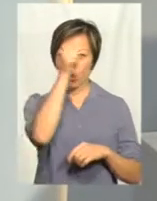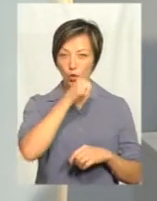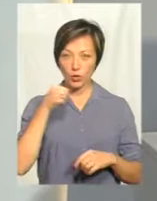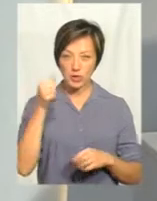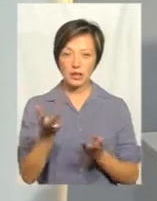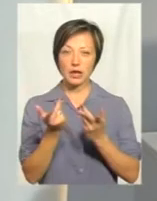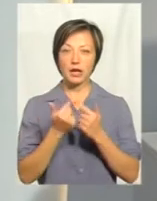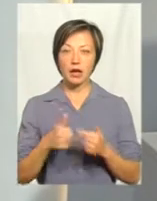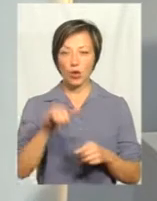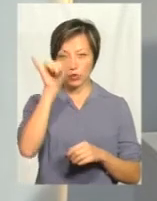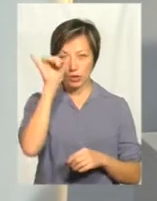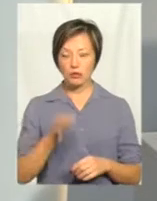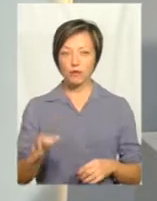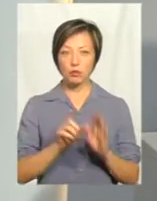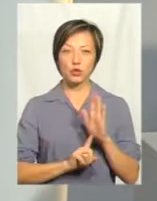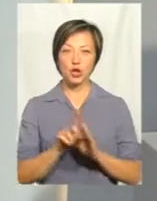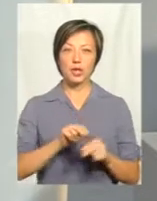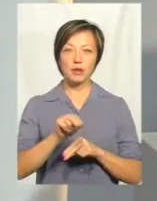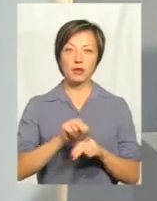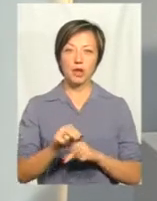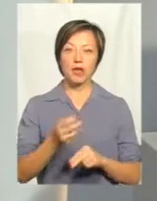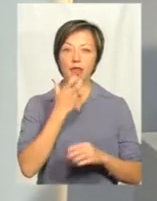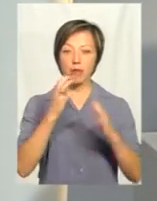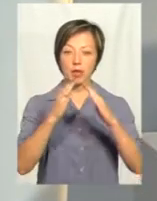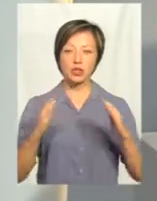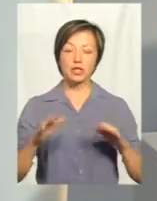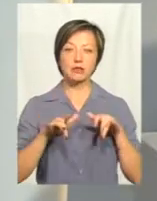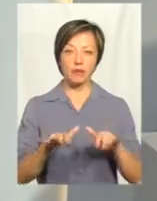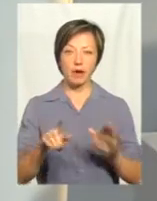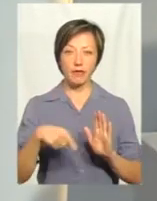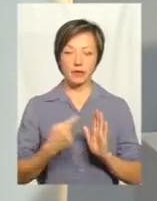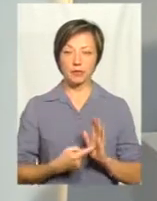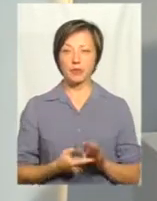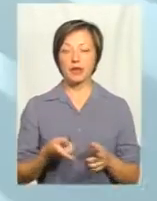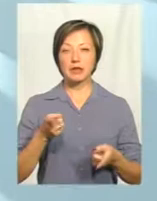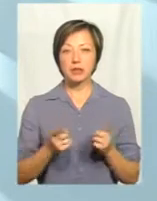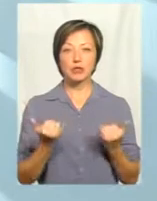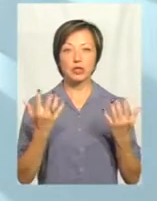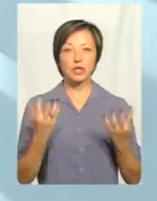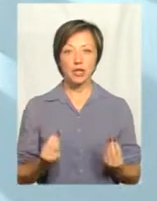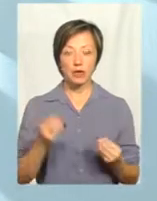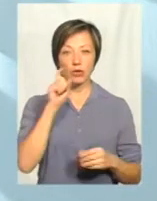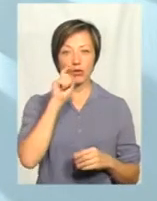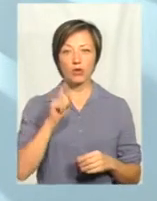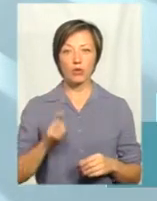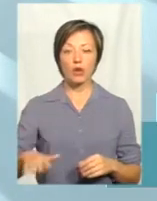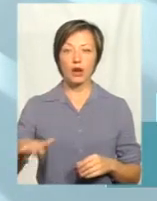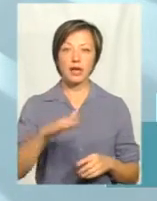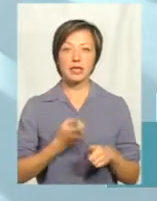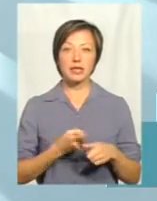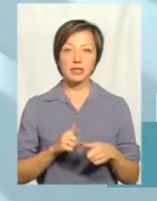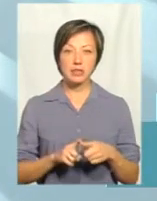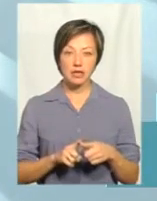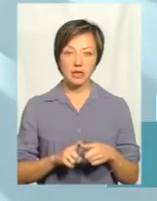кілька училищ в області почали навчати тепличній справі. Насправді, на сьогоднішній день на Україні, це